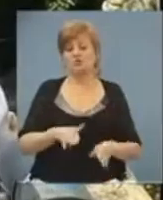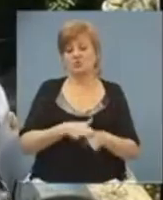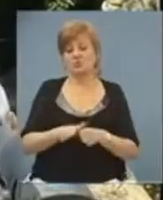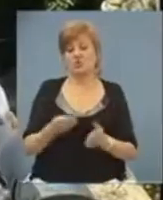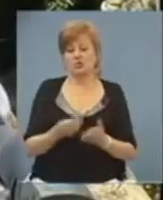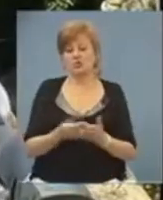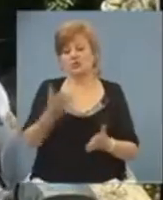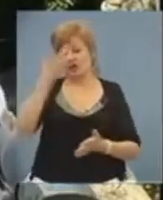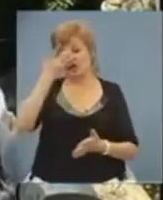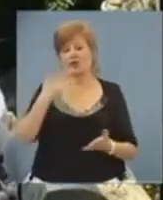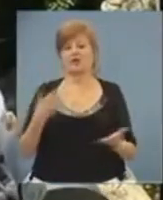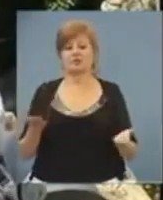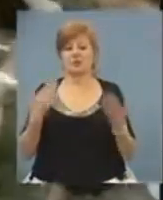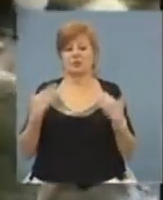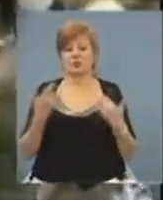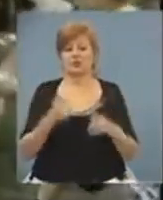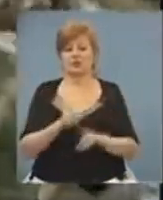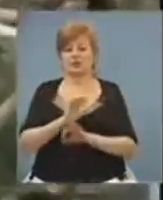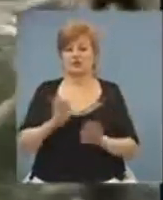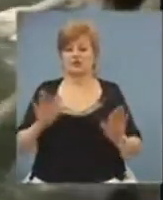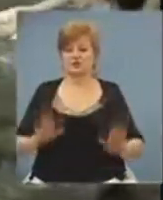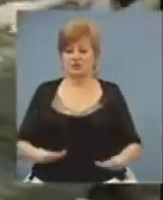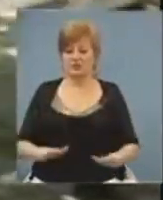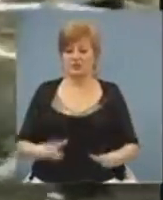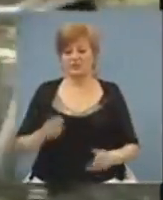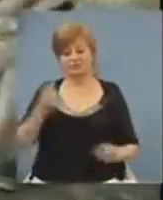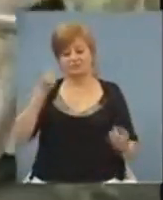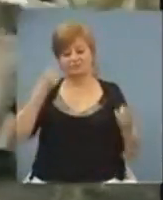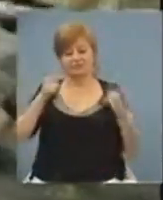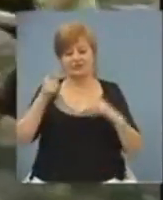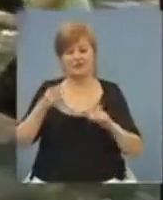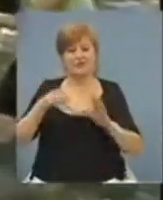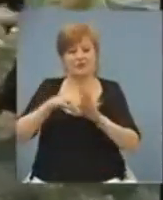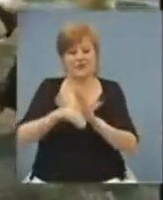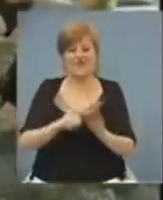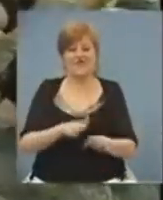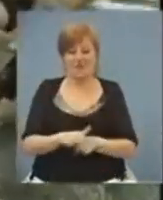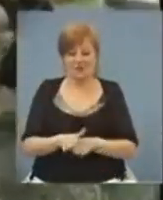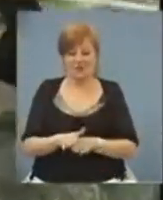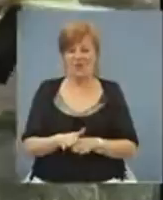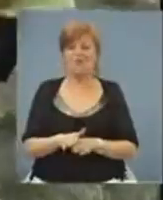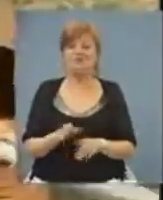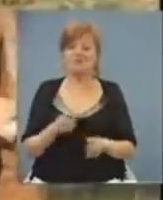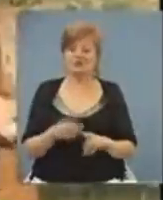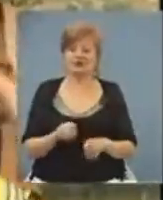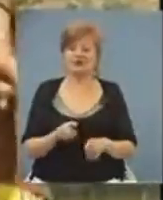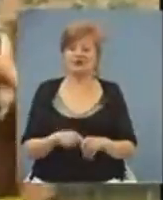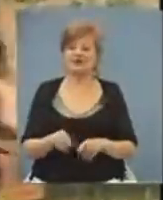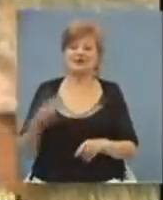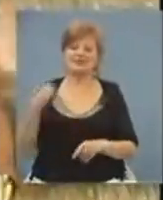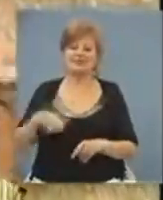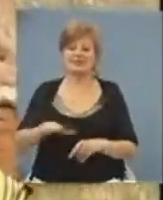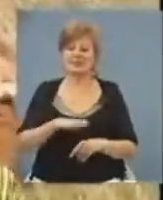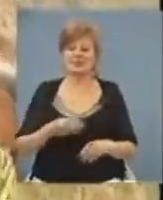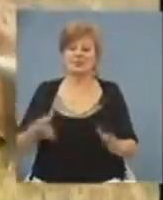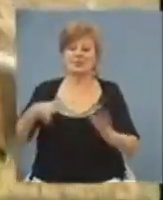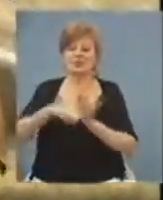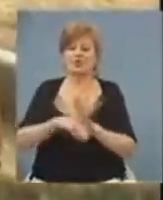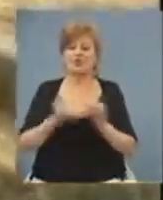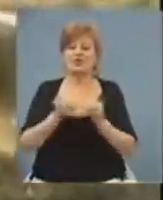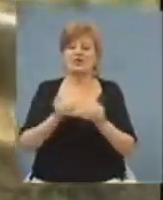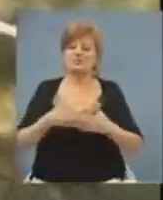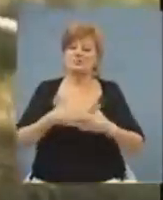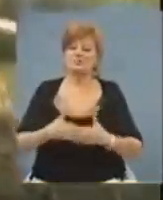повноцінне літо в такому замечательному місці. До втілення задуму з відвідання юними мандрівниками перлини Запорізького краю долучилися близько 10